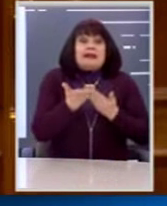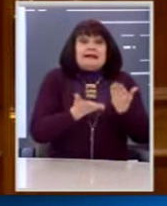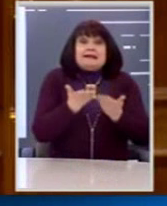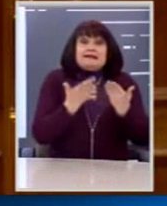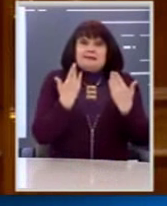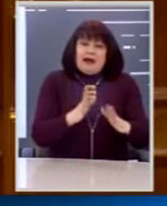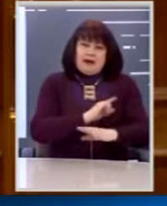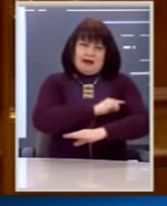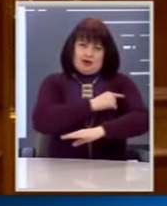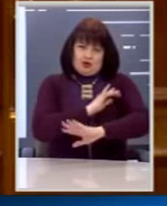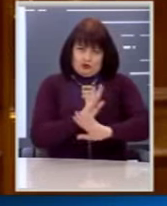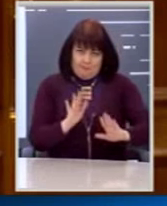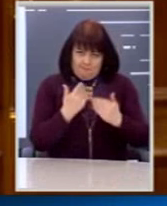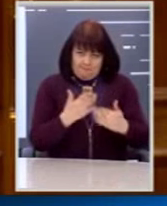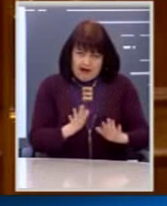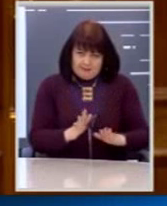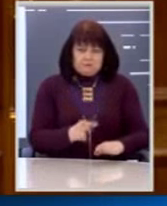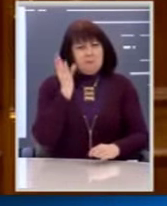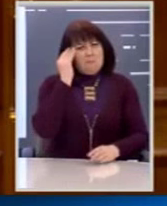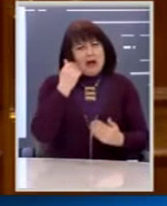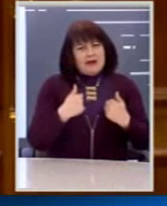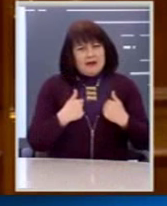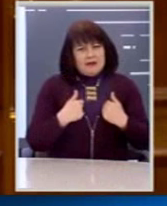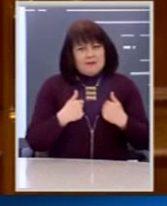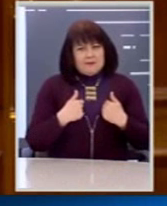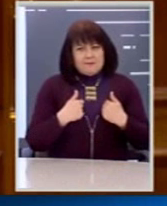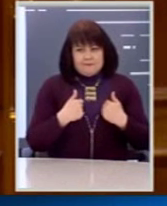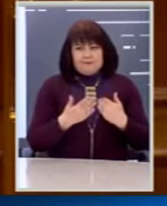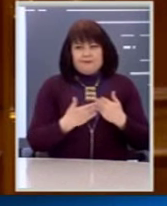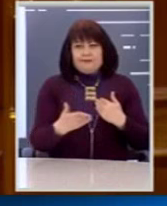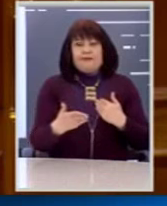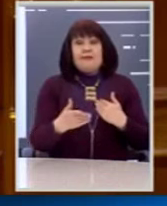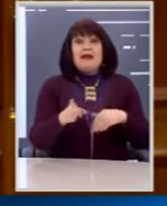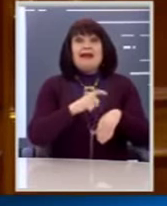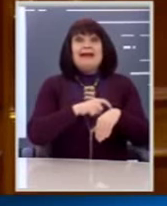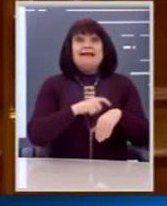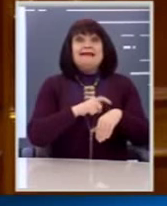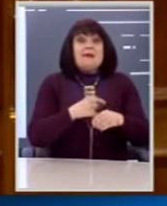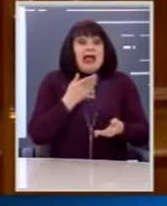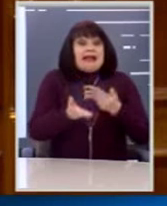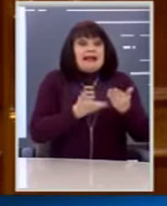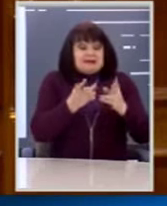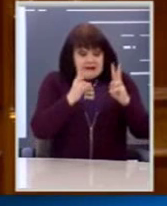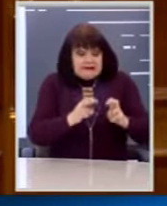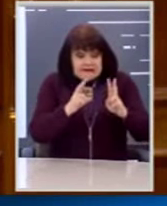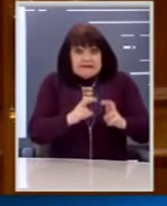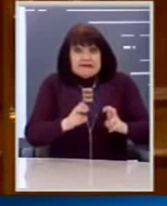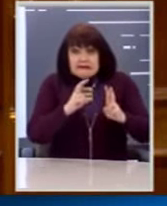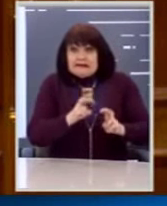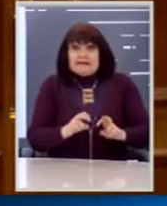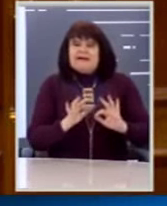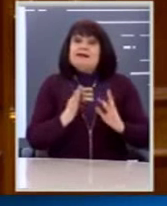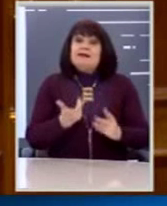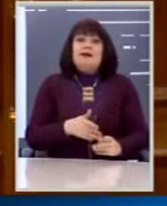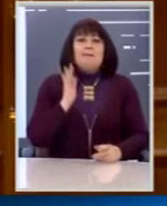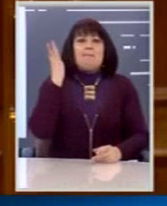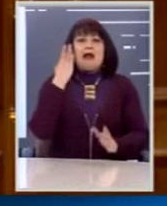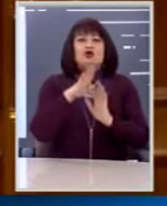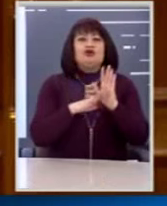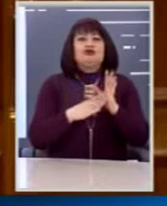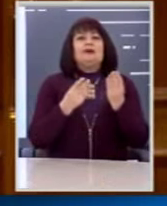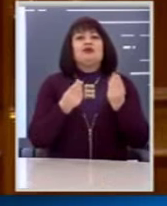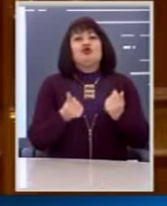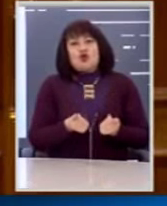γιατρών. Μάθαμε ότι κατά τη διάρκεια της επεξεργασίας των αιτήσεων ακολουθιόταν το παλιό σύστημα